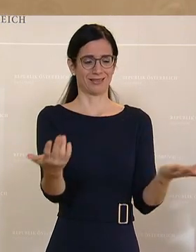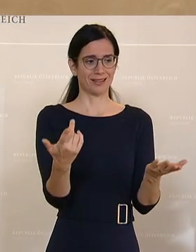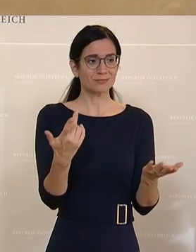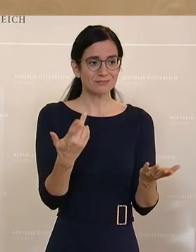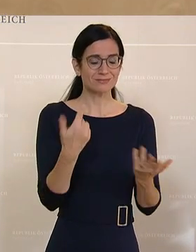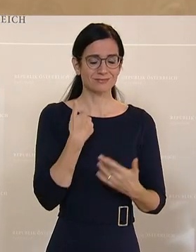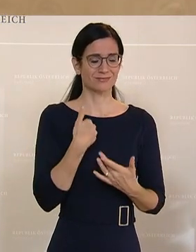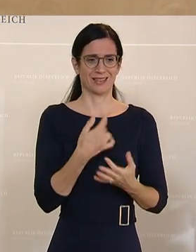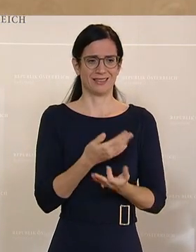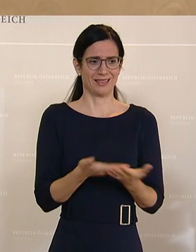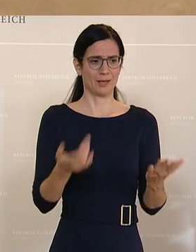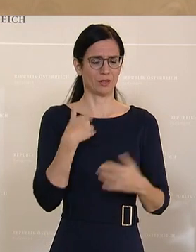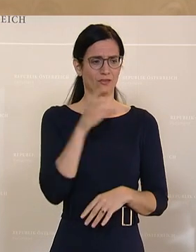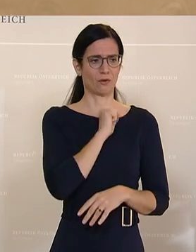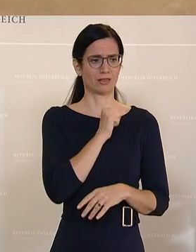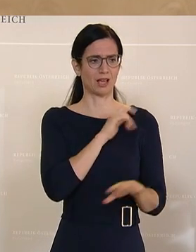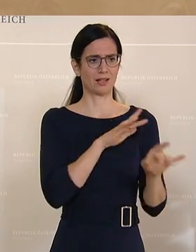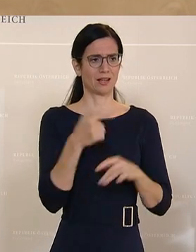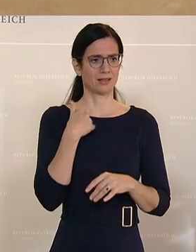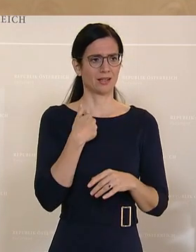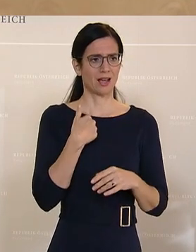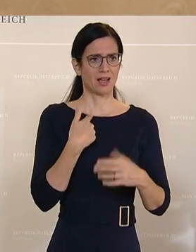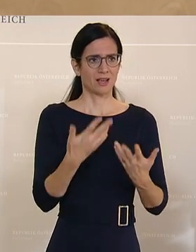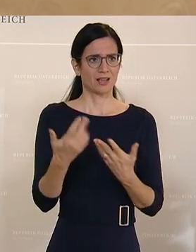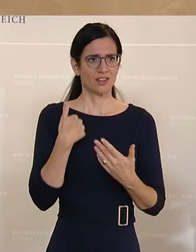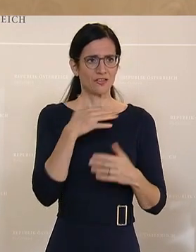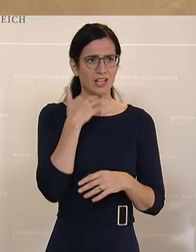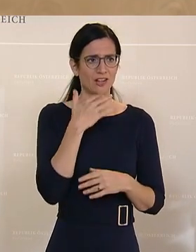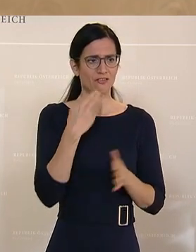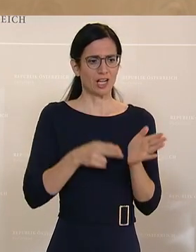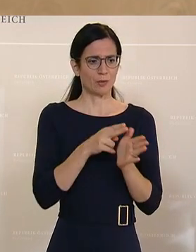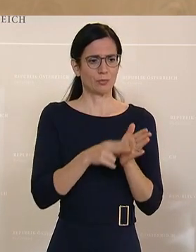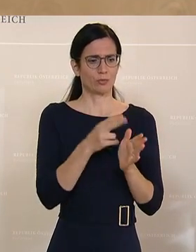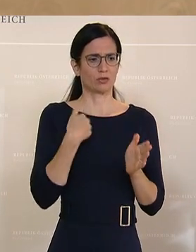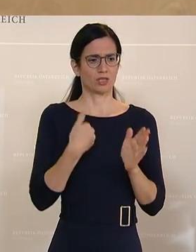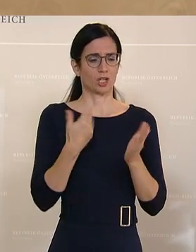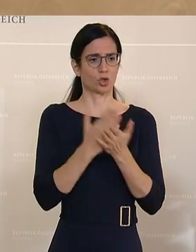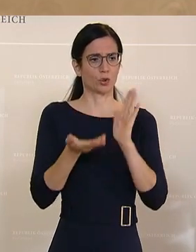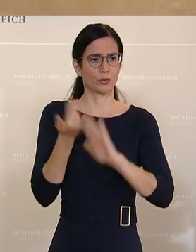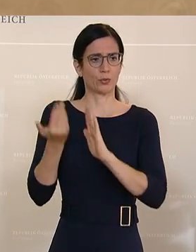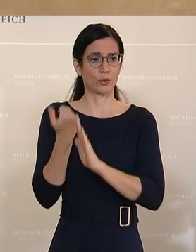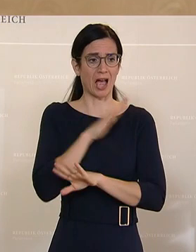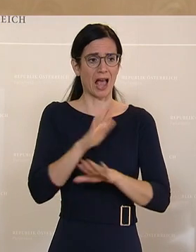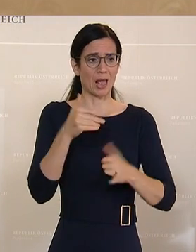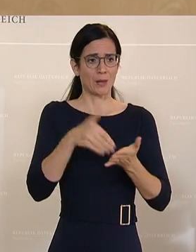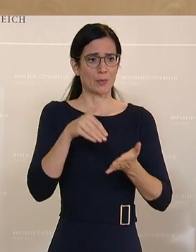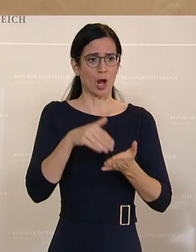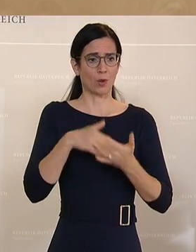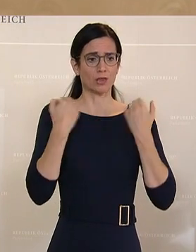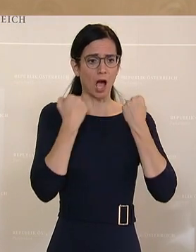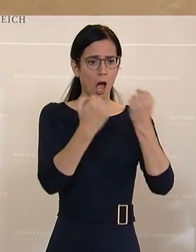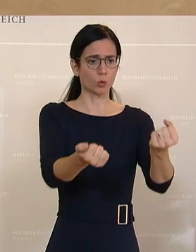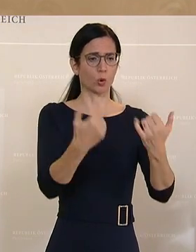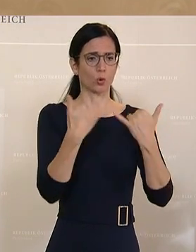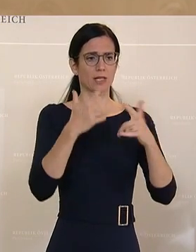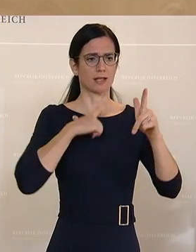ÖVP, in Niederösterreich zum Beispiel, 28 Nebenbahnen weggerissen. Die brauchen jetzt das Auto und die leiden unter ihrer CO2-Steuer, die Sie mit dem